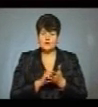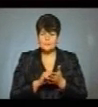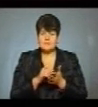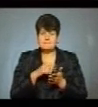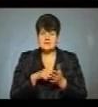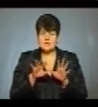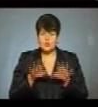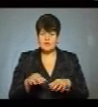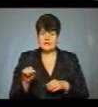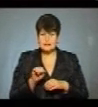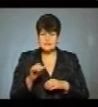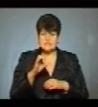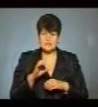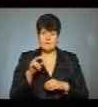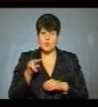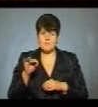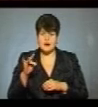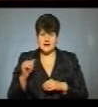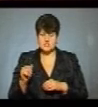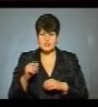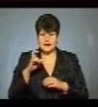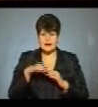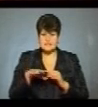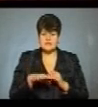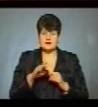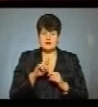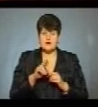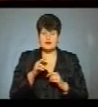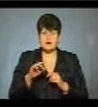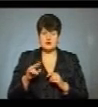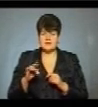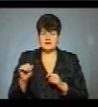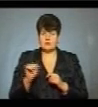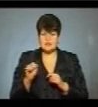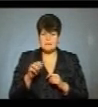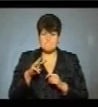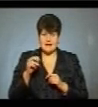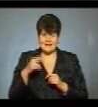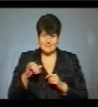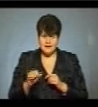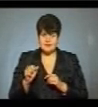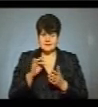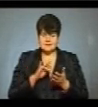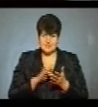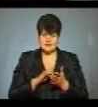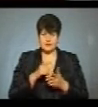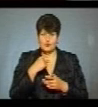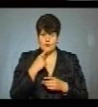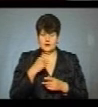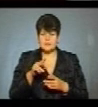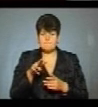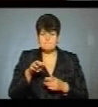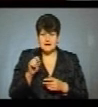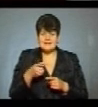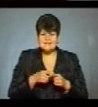міський голова Теребовлі Сергій Поперечний і краєзнавець Ярослав Ярушевський в Теребовлянському медіа-центрі. За словами Ярослава Поперечного, це